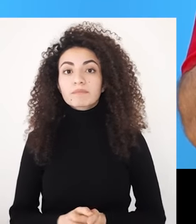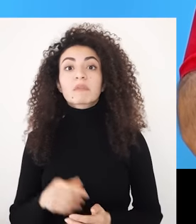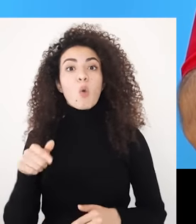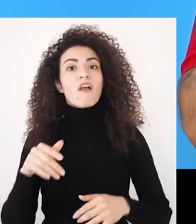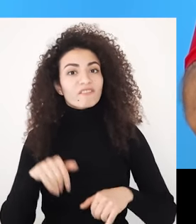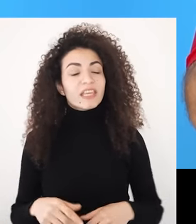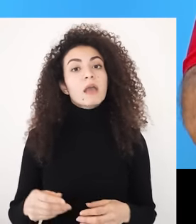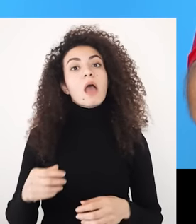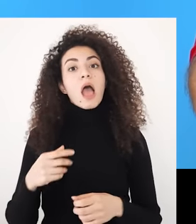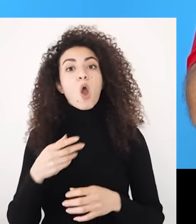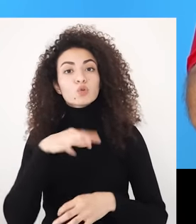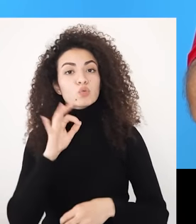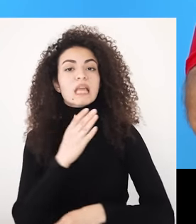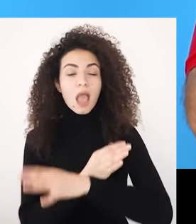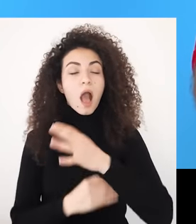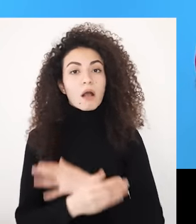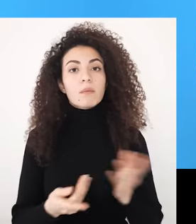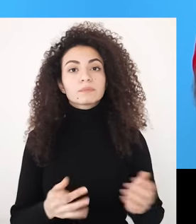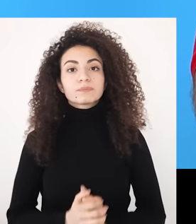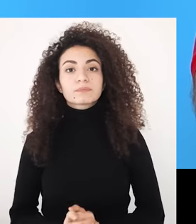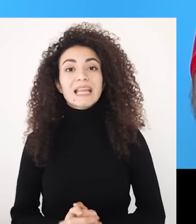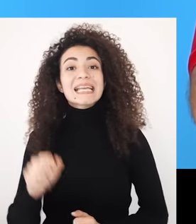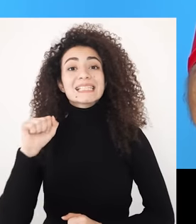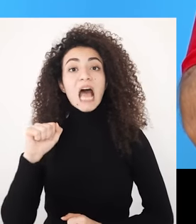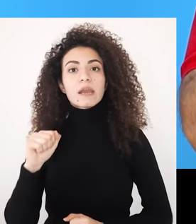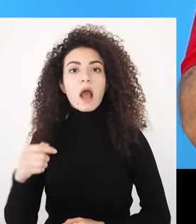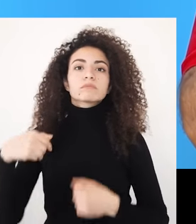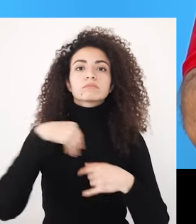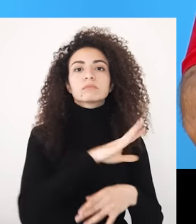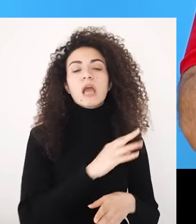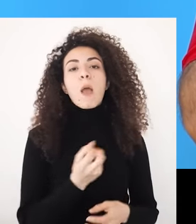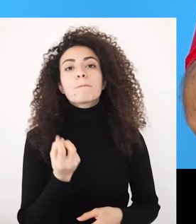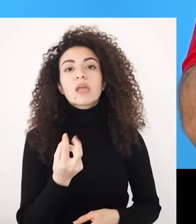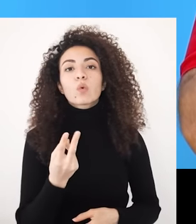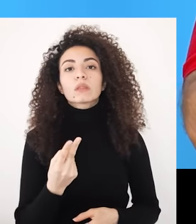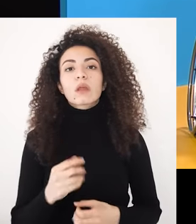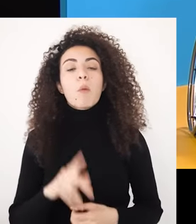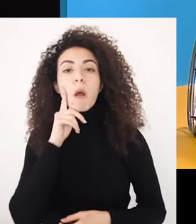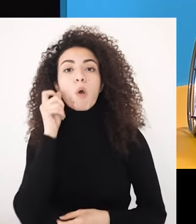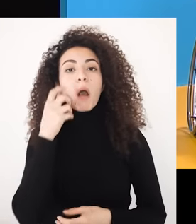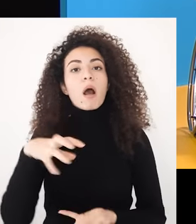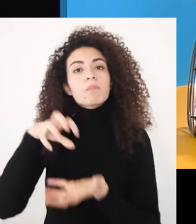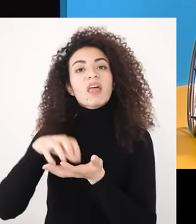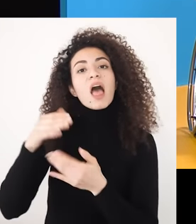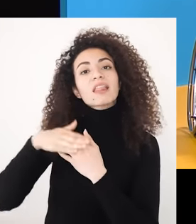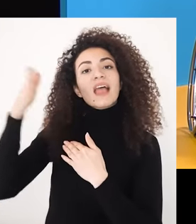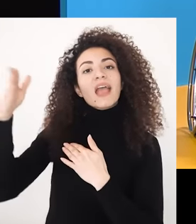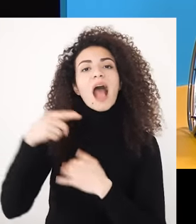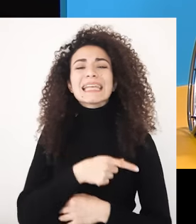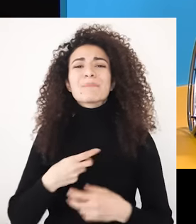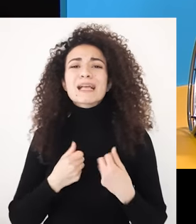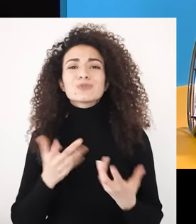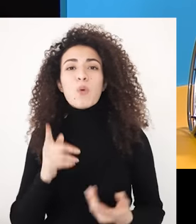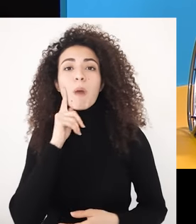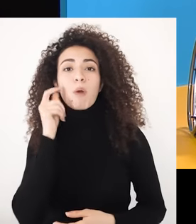الأمر اللي فرض إقامة سارة ببيروت خلال أيام الأسبوع فشعرت كأنه أهلها تخلوا عنها عمر المراهقة مع